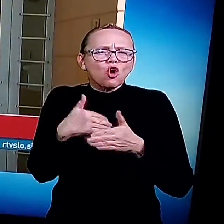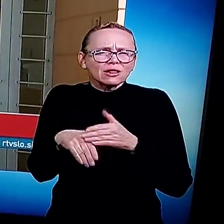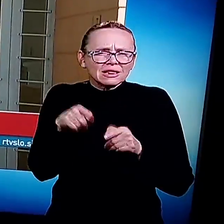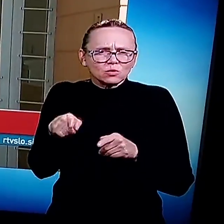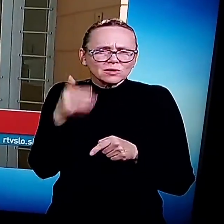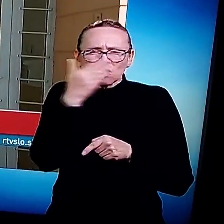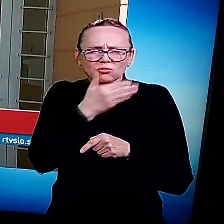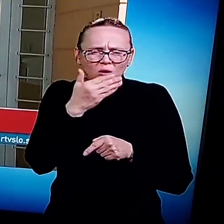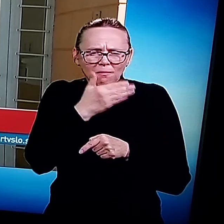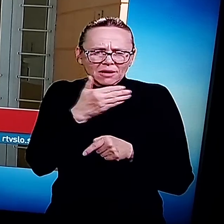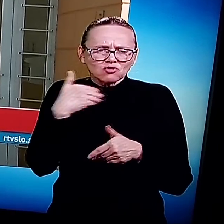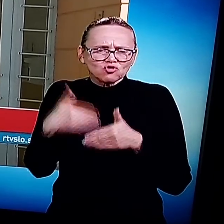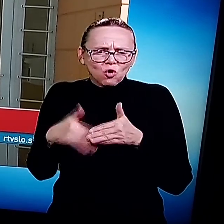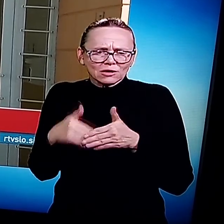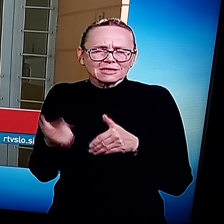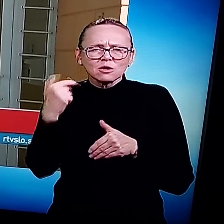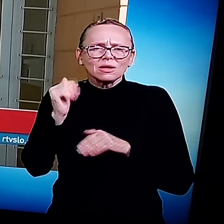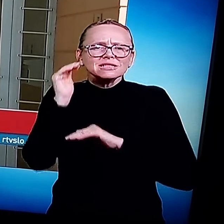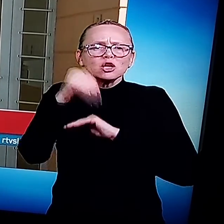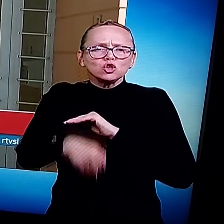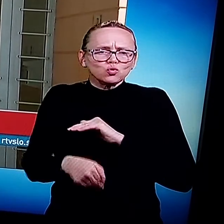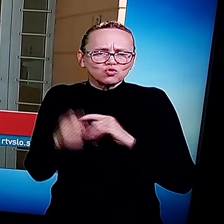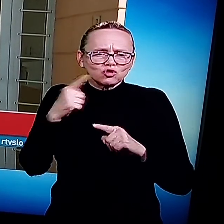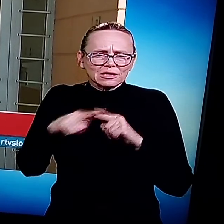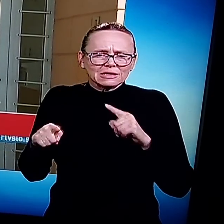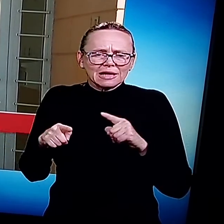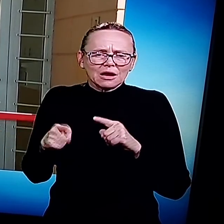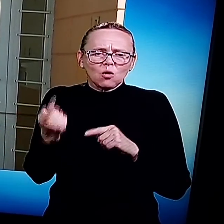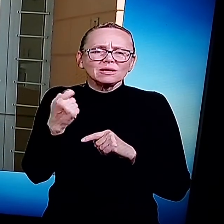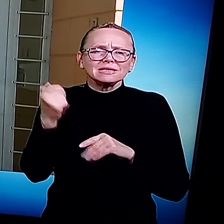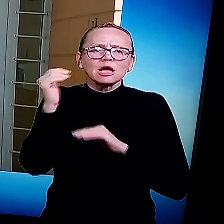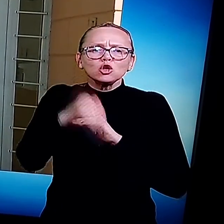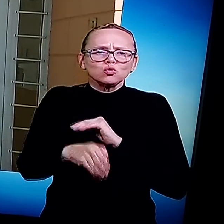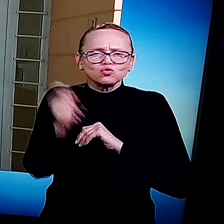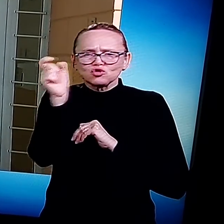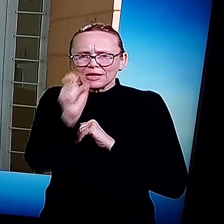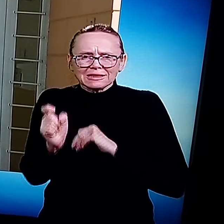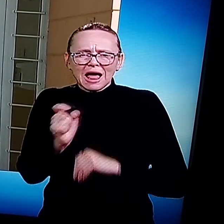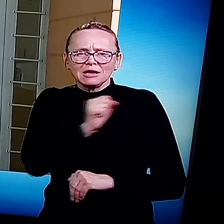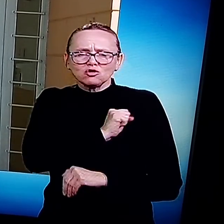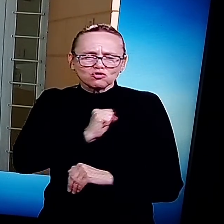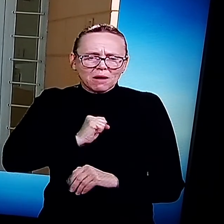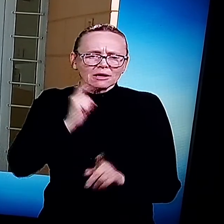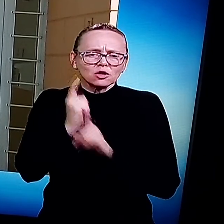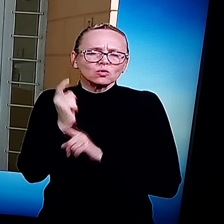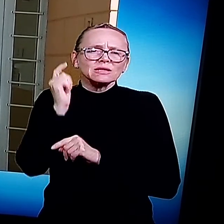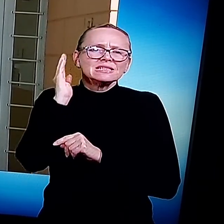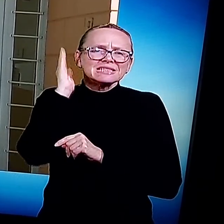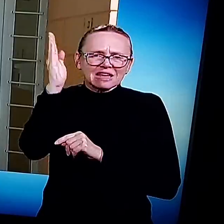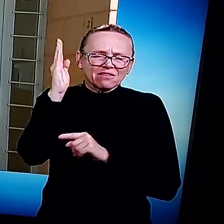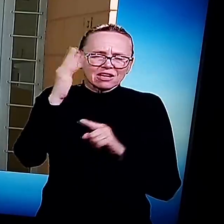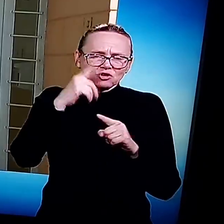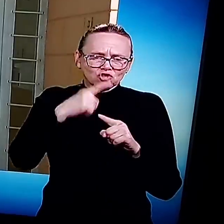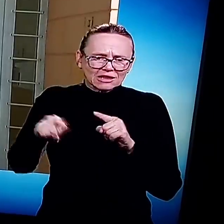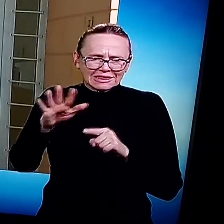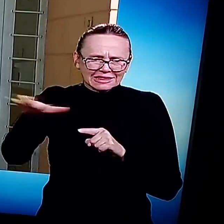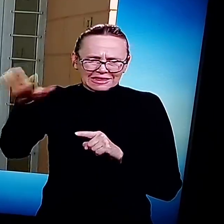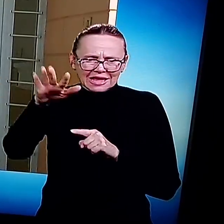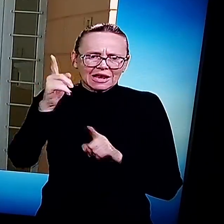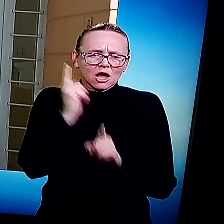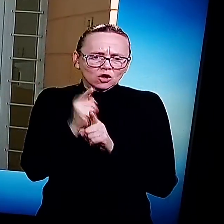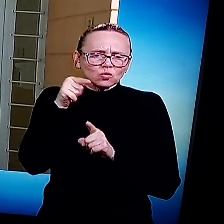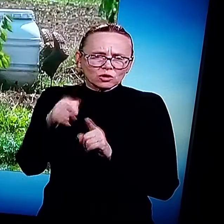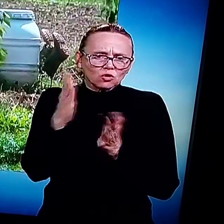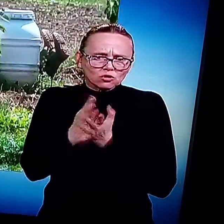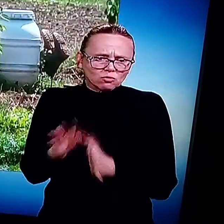škodljivcev iz južnih predelov, to se pravi iz južne Italije oziroma Španije, tudi v severnejše predele. Tudi to smo že